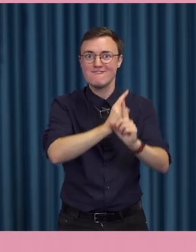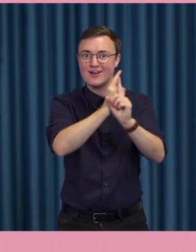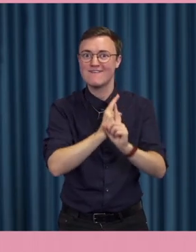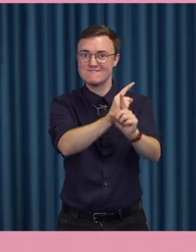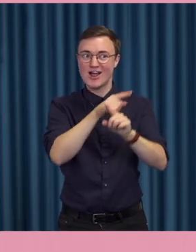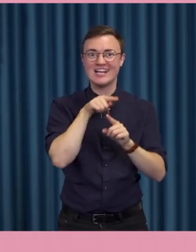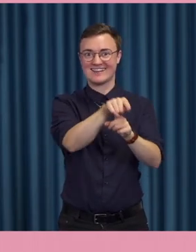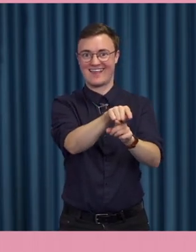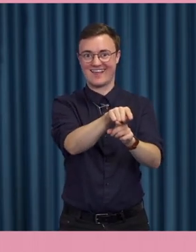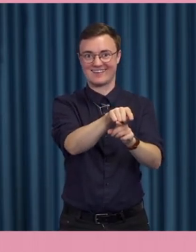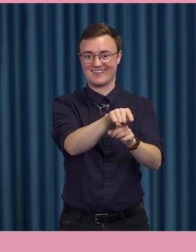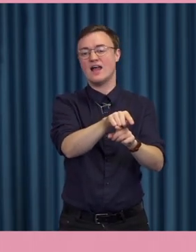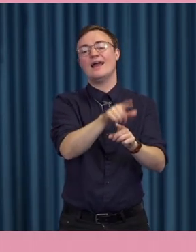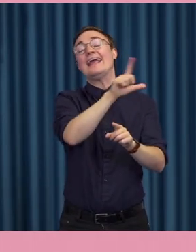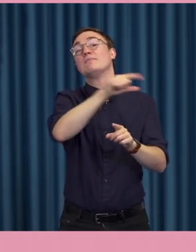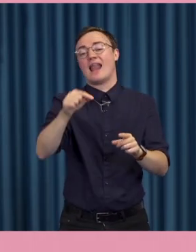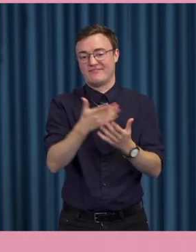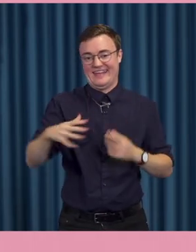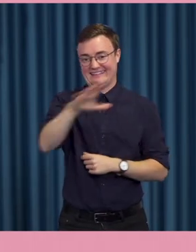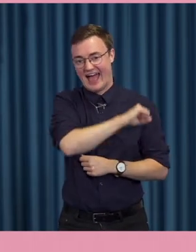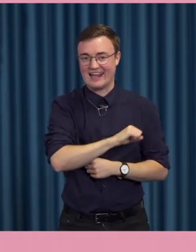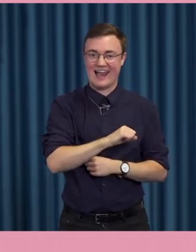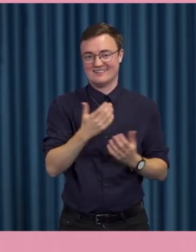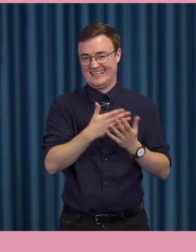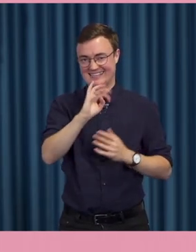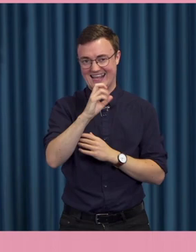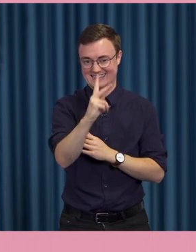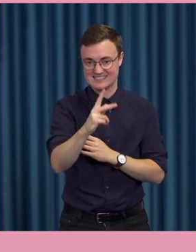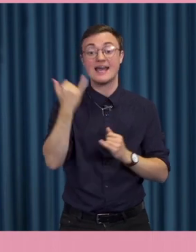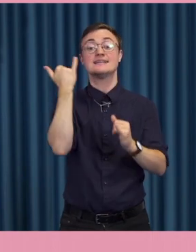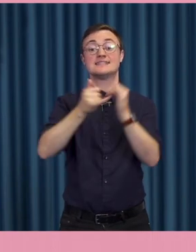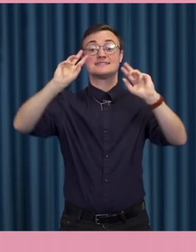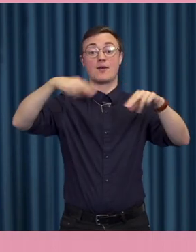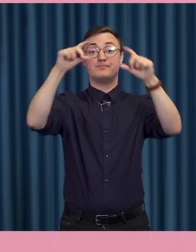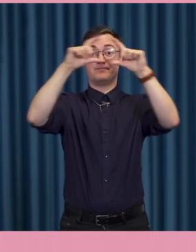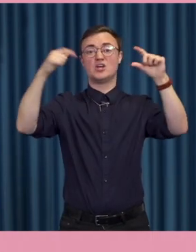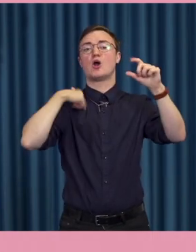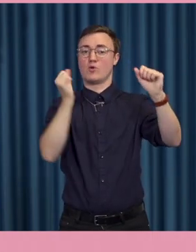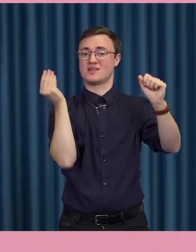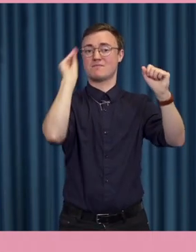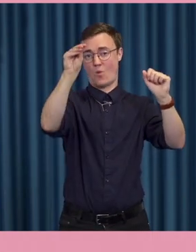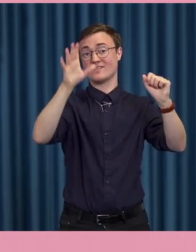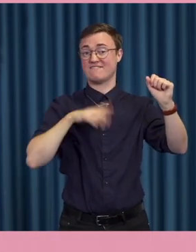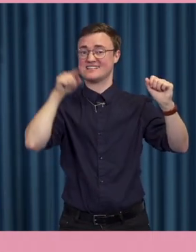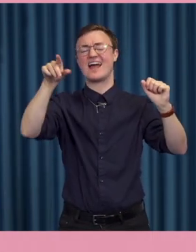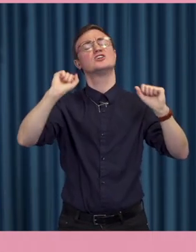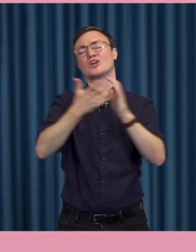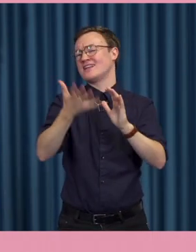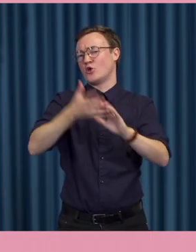följa den här opinionen. Ibland. Jag säger inte att alla gör det oetiskt. Och sen har vi sista lagret som jag var tvungen att lägga in. För det finns ju där. Och kommer inte prata